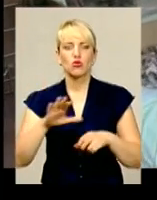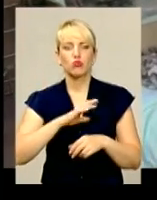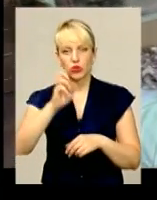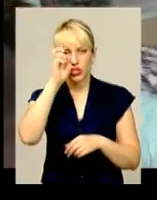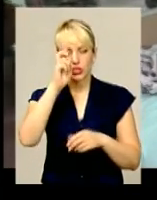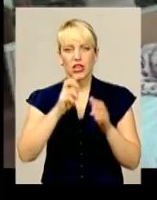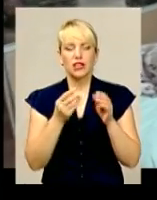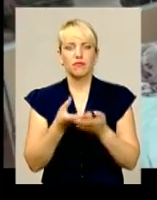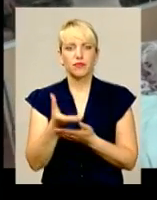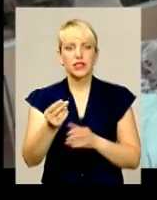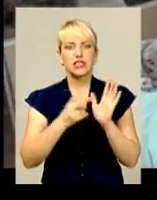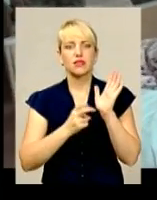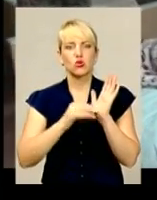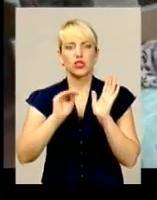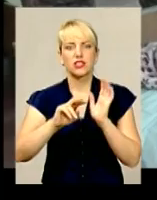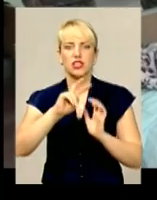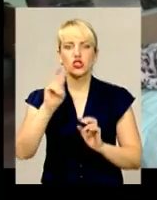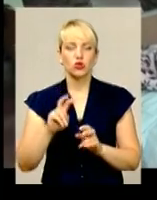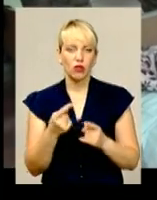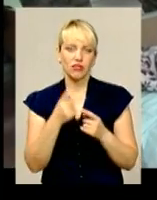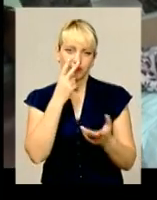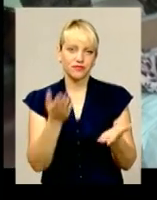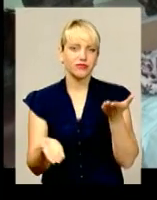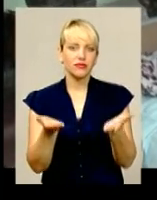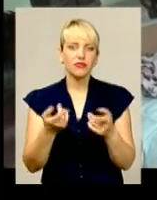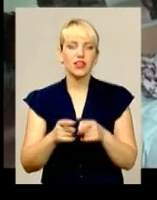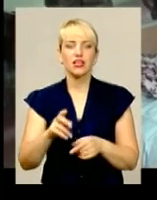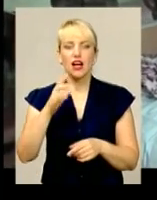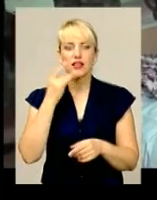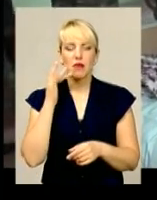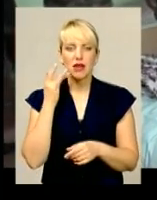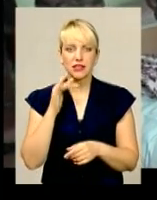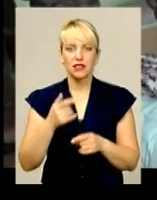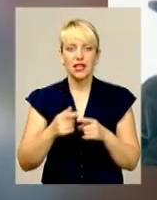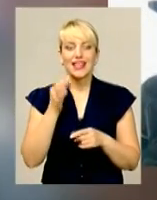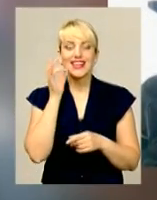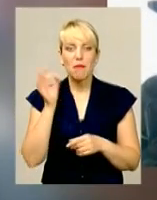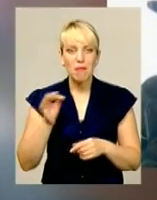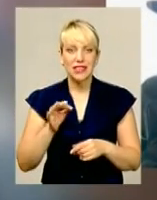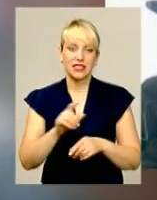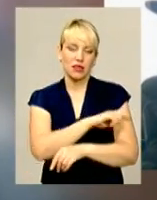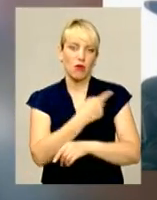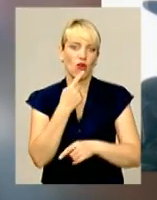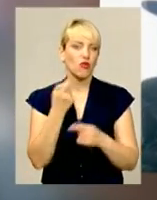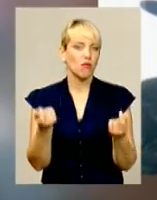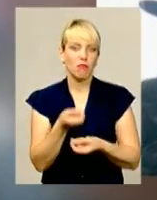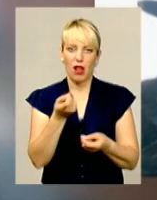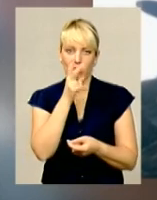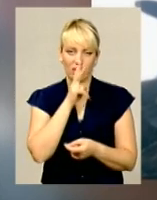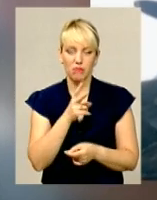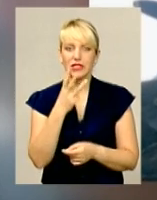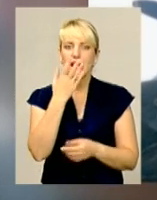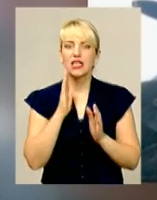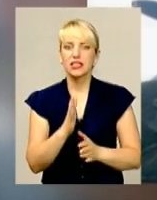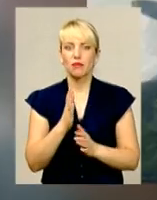доларів. Арифметика проста, тільки от, за словами батька, німецьким медикам два місяці замало. Просять хоча б три. Та поки що реабілітація